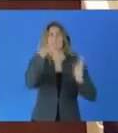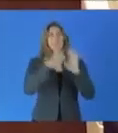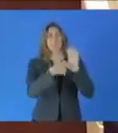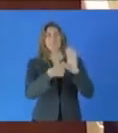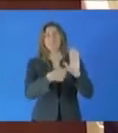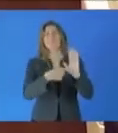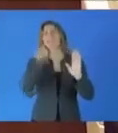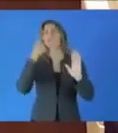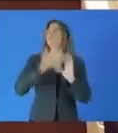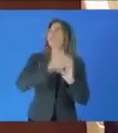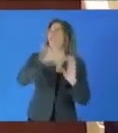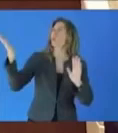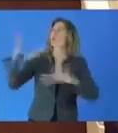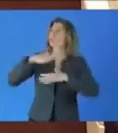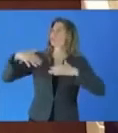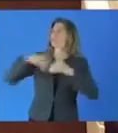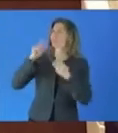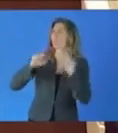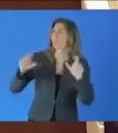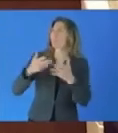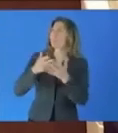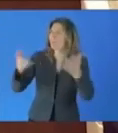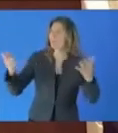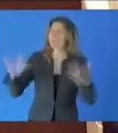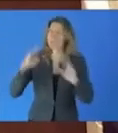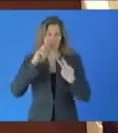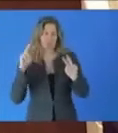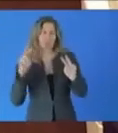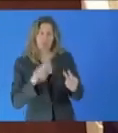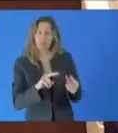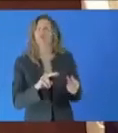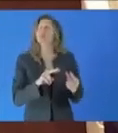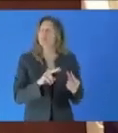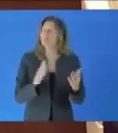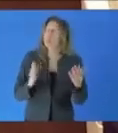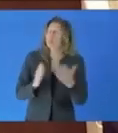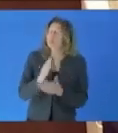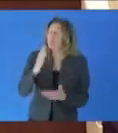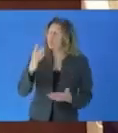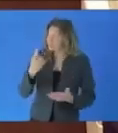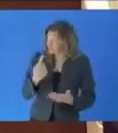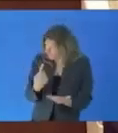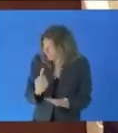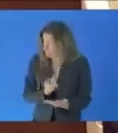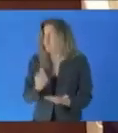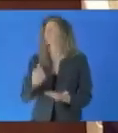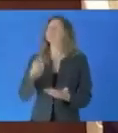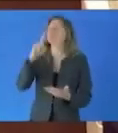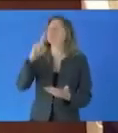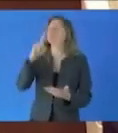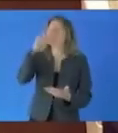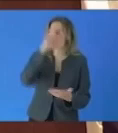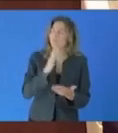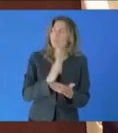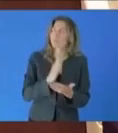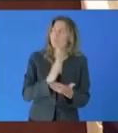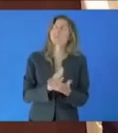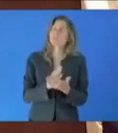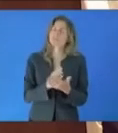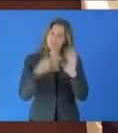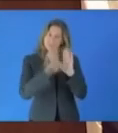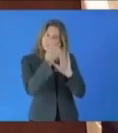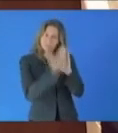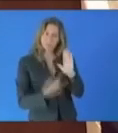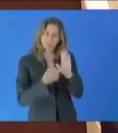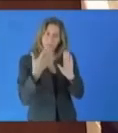sa civilisation à valeur d'exemple, a étudié pour tous les autres peuples autochtones qui envisagent l'application du droit à'autodétermination et une